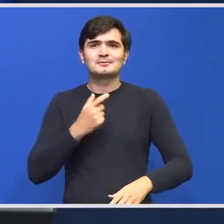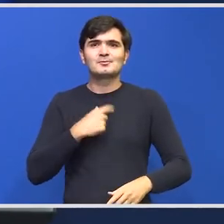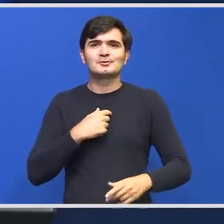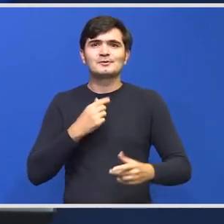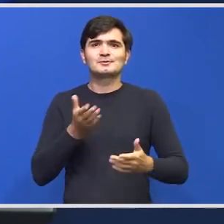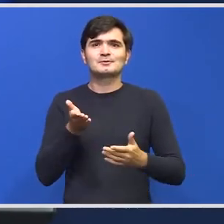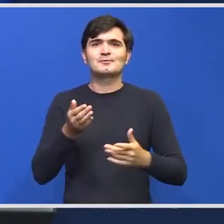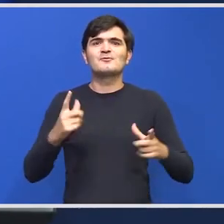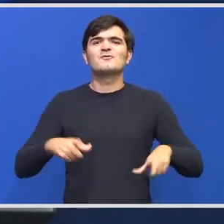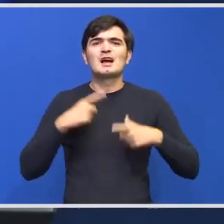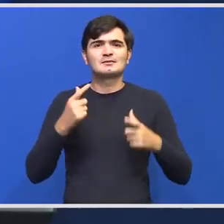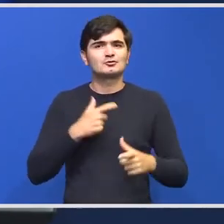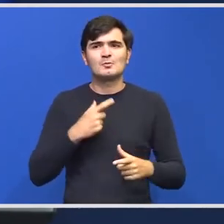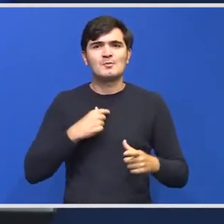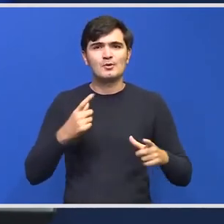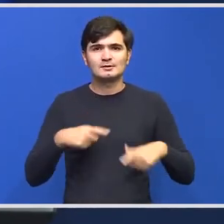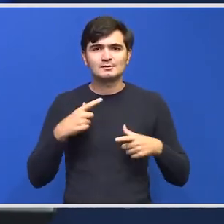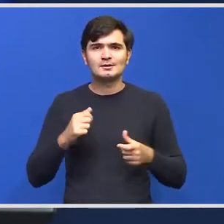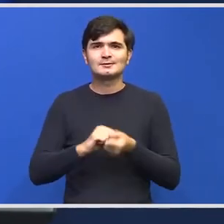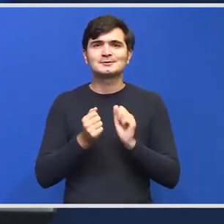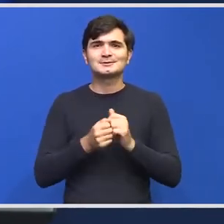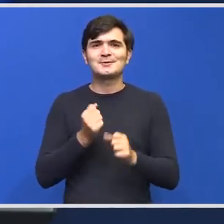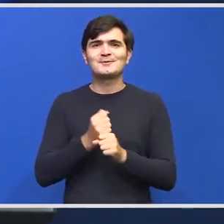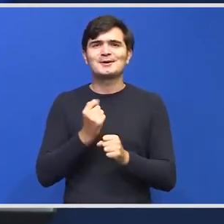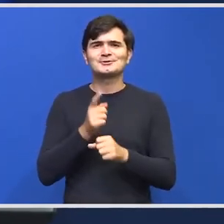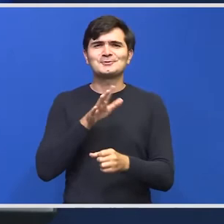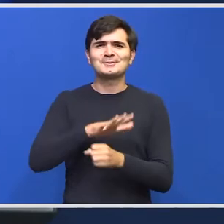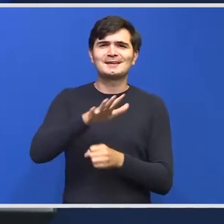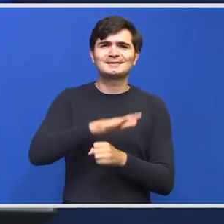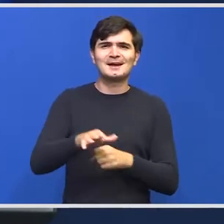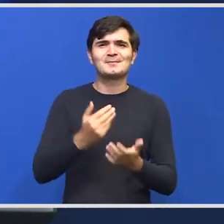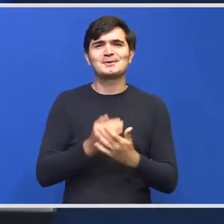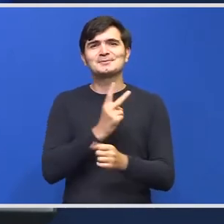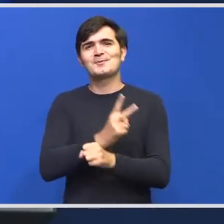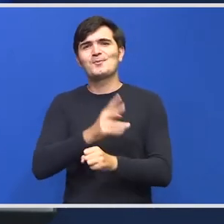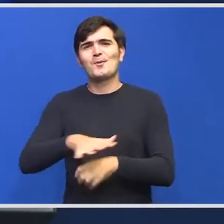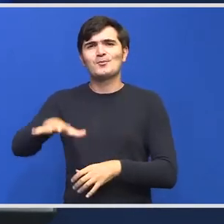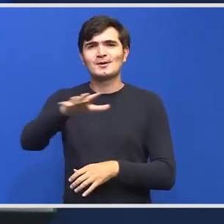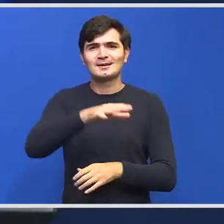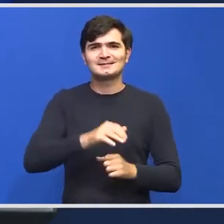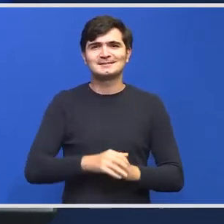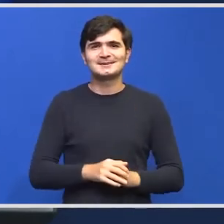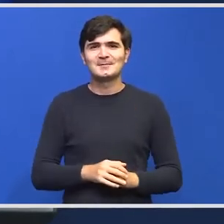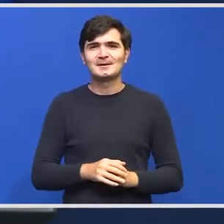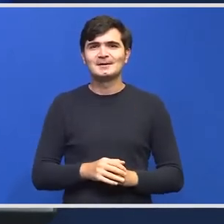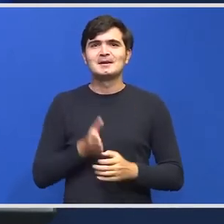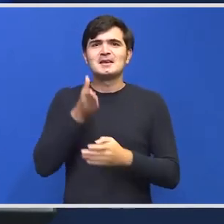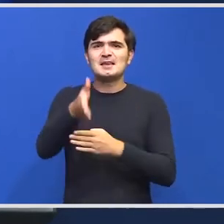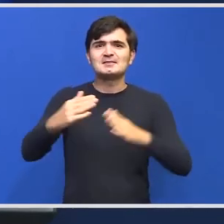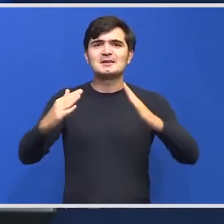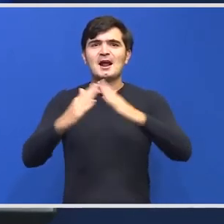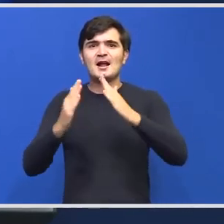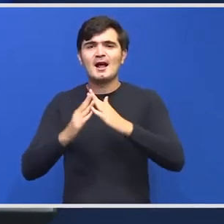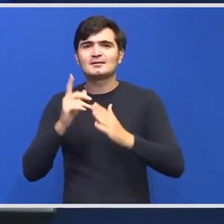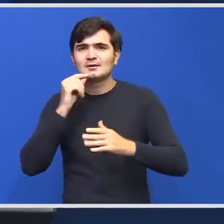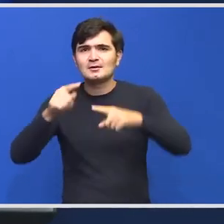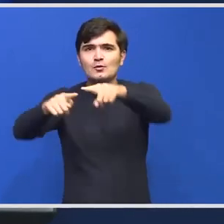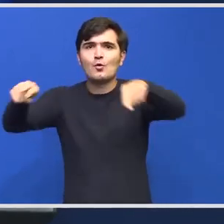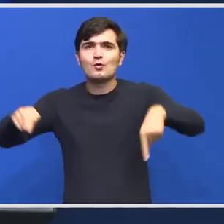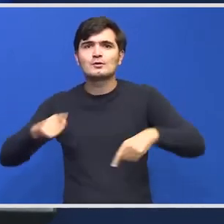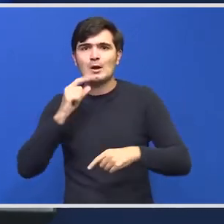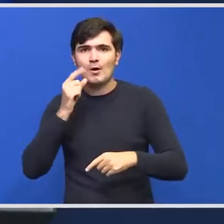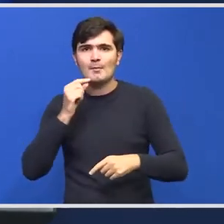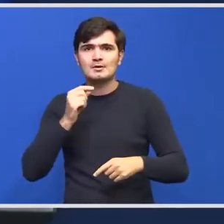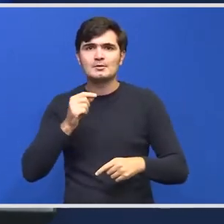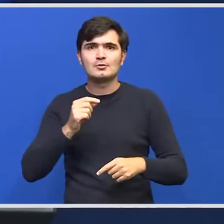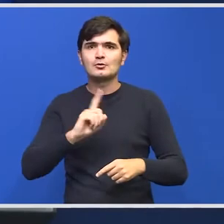un atac real asupra populației, intră în gospodării și nu se retrage în prezența omului, nu se retrage când este